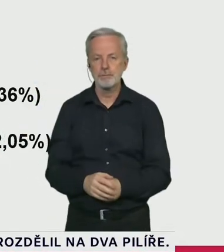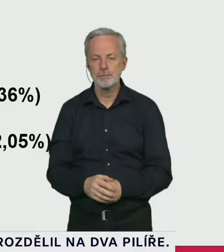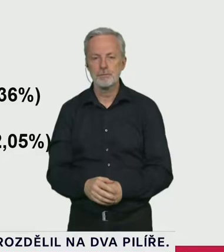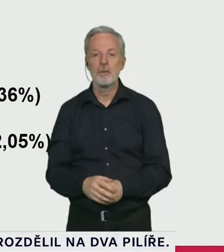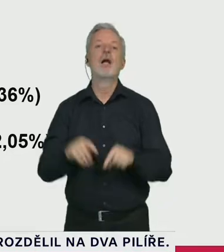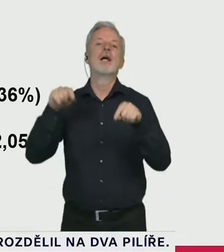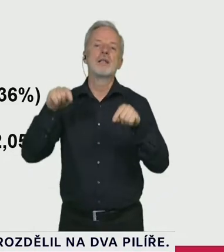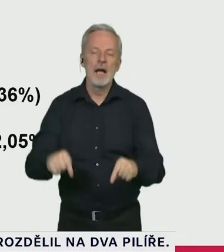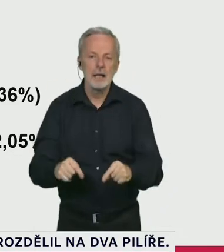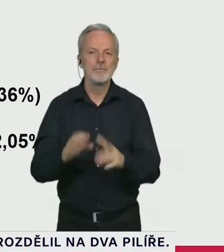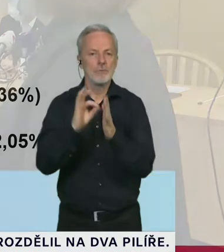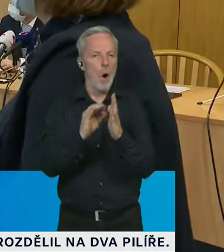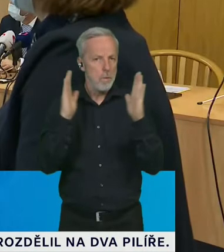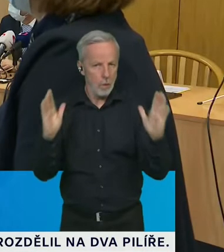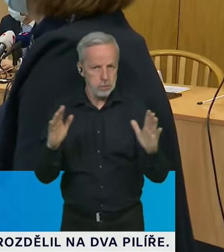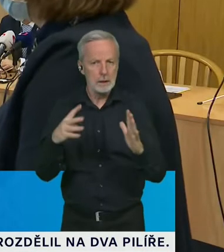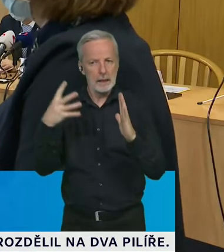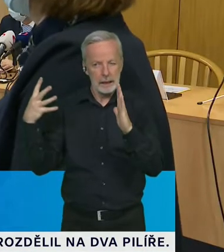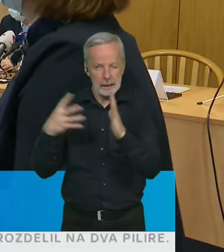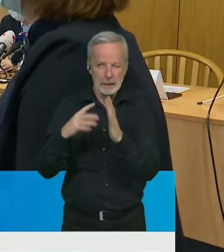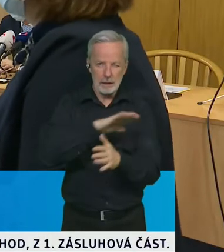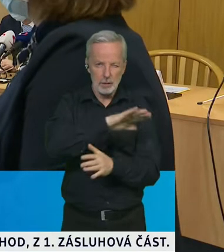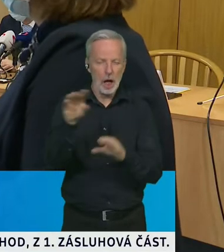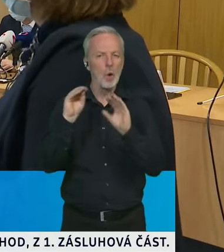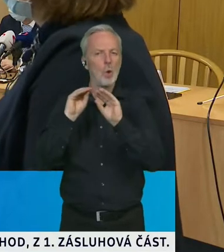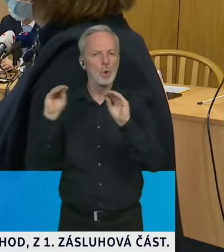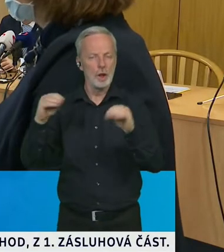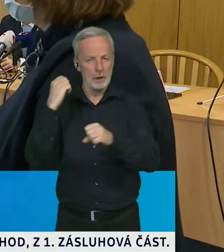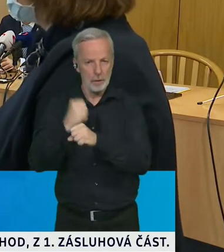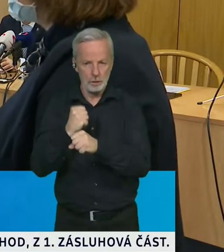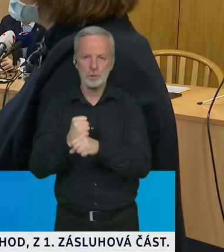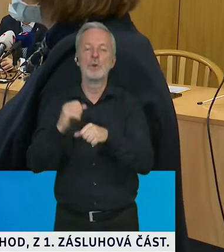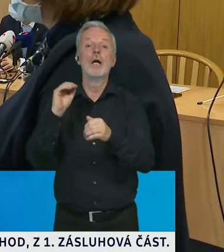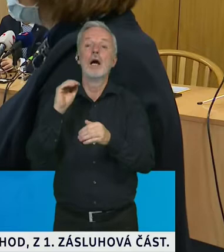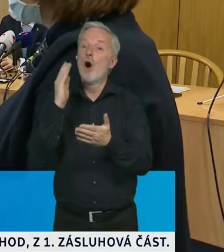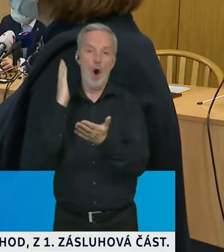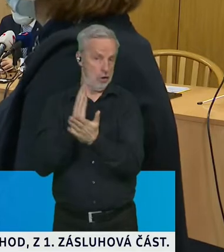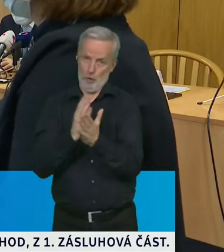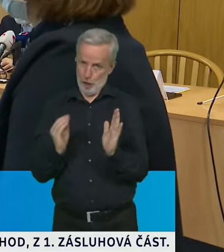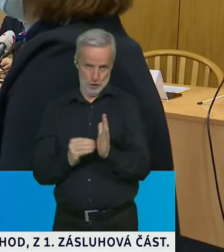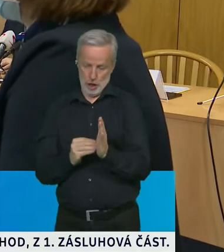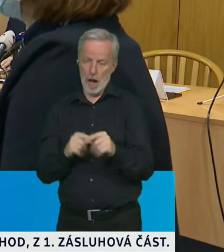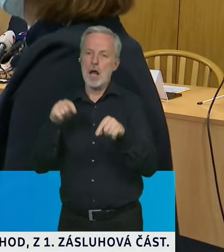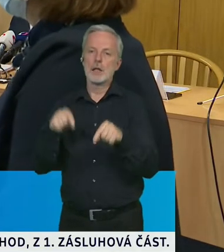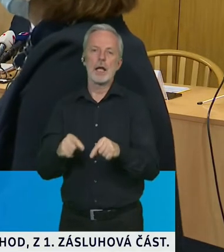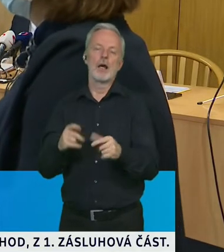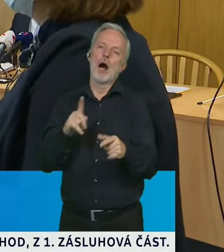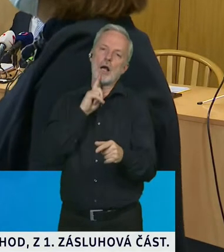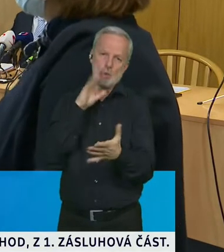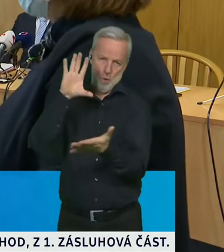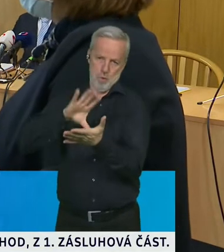řídící tým vyhodnocuje vlastně průběžně tu situaci a zkušenosti z toho vyšetřování